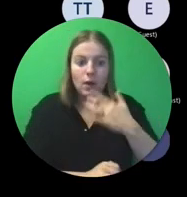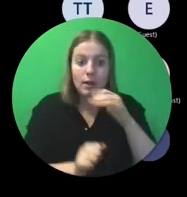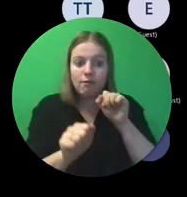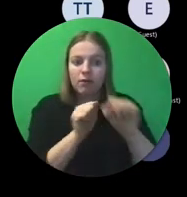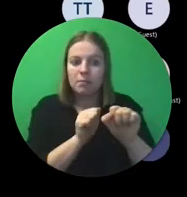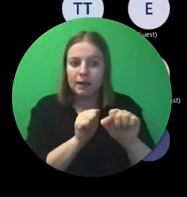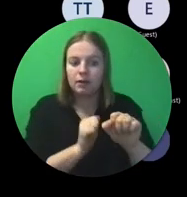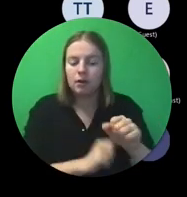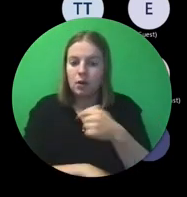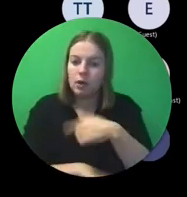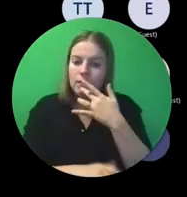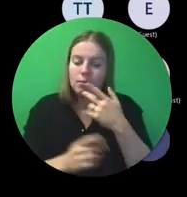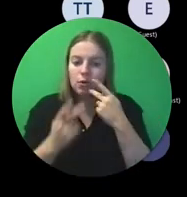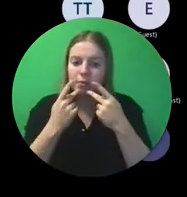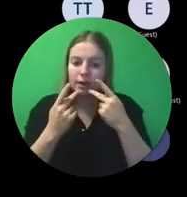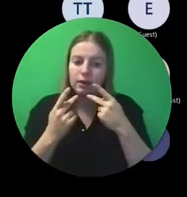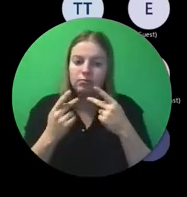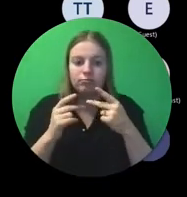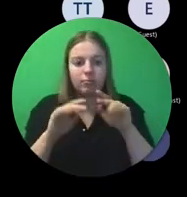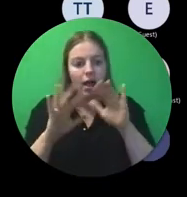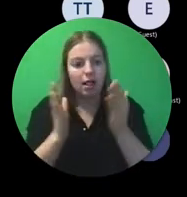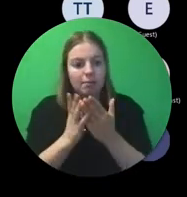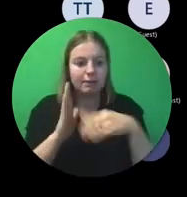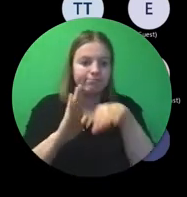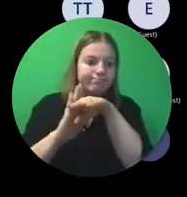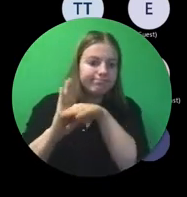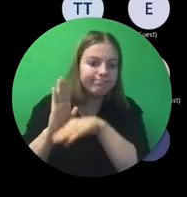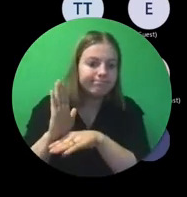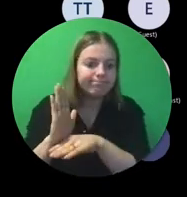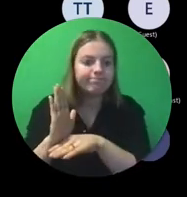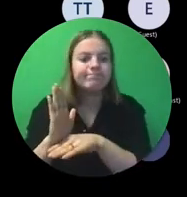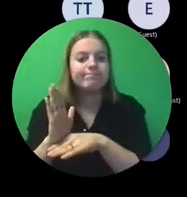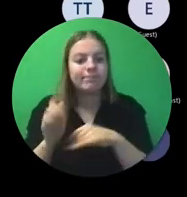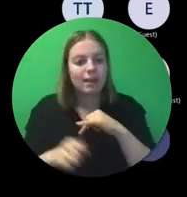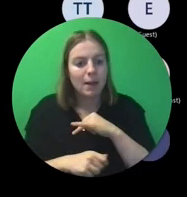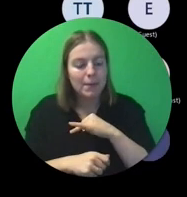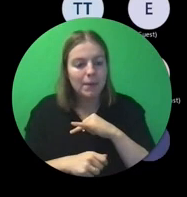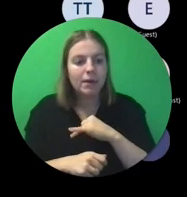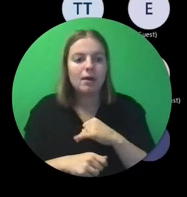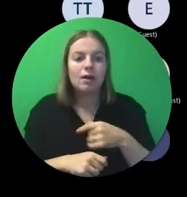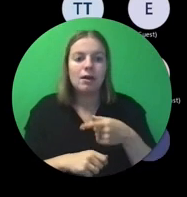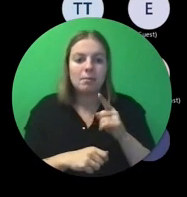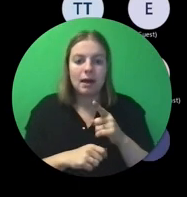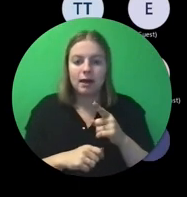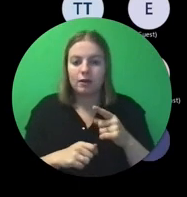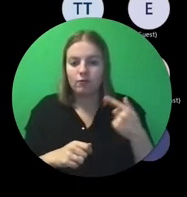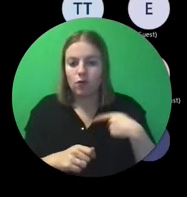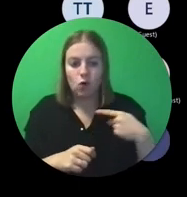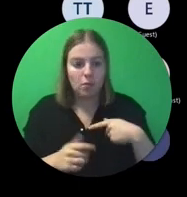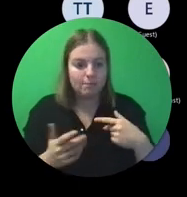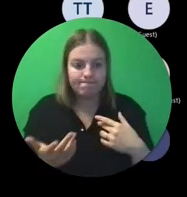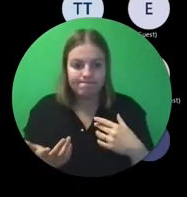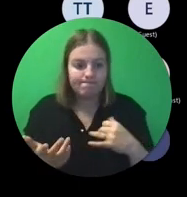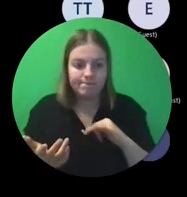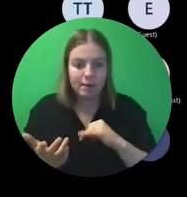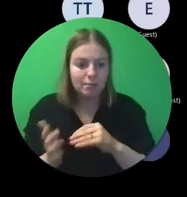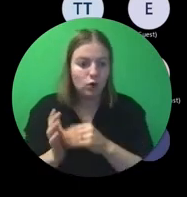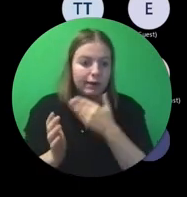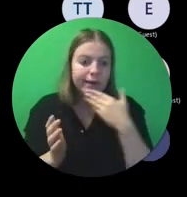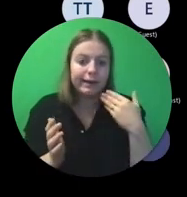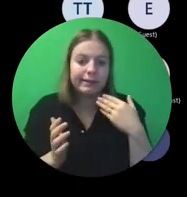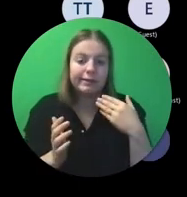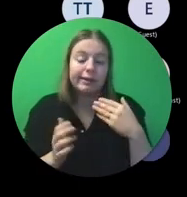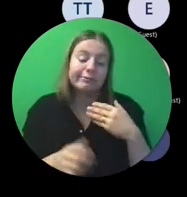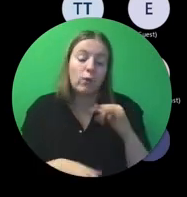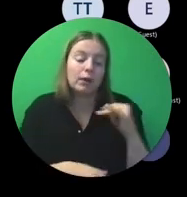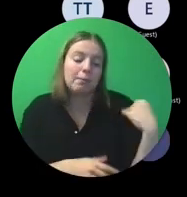We gaan proberen om daar grote lijnen in te zoeken. Maar die grote lijnen zijn er op dit moment niet. Behalve degene